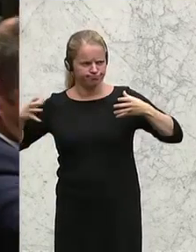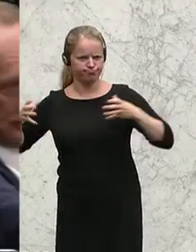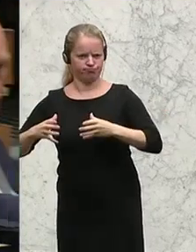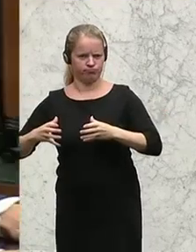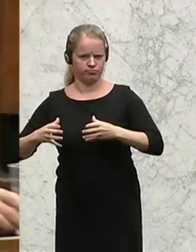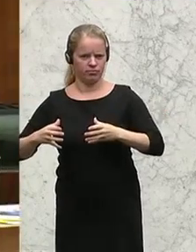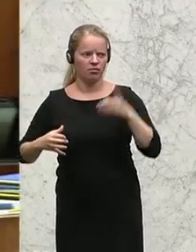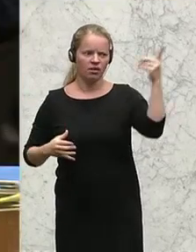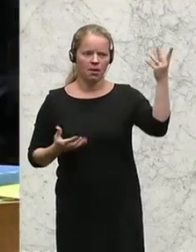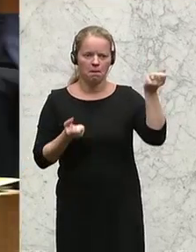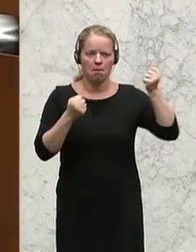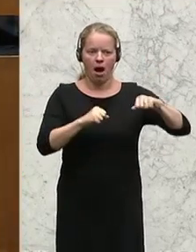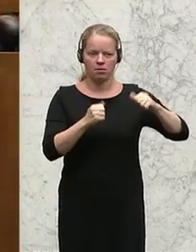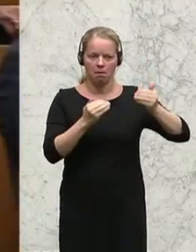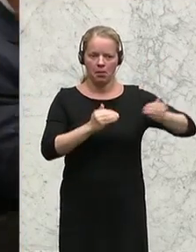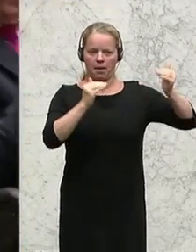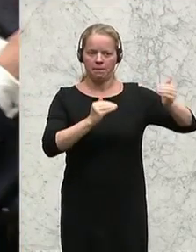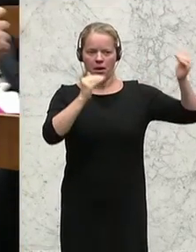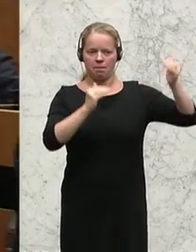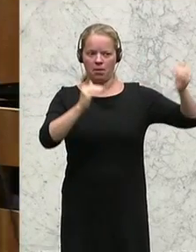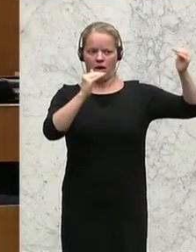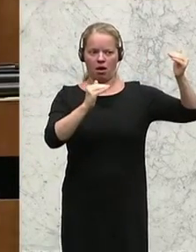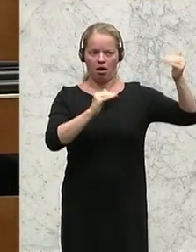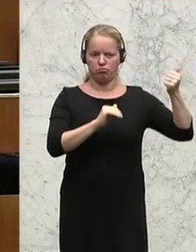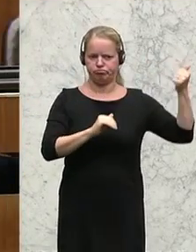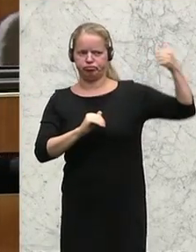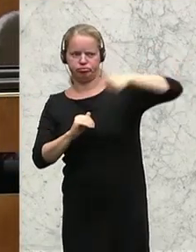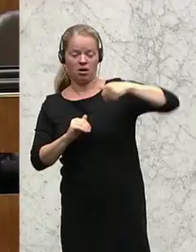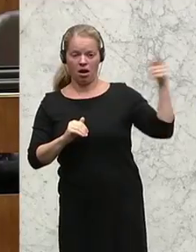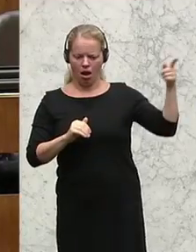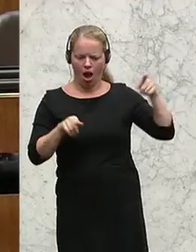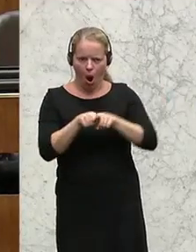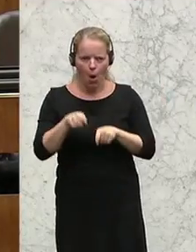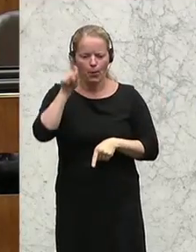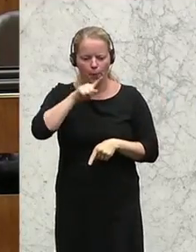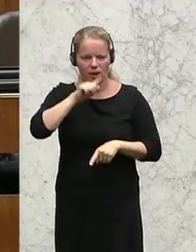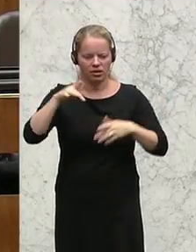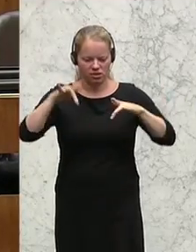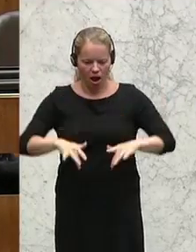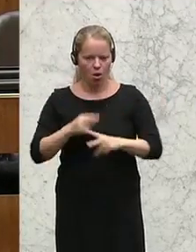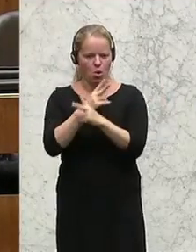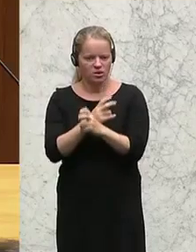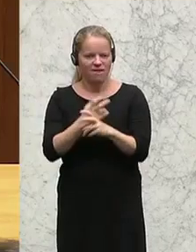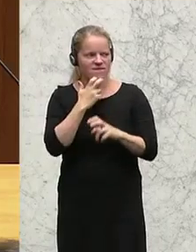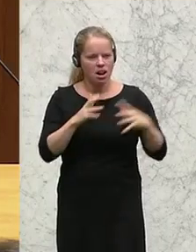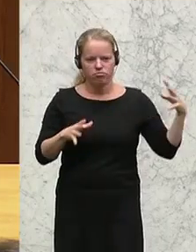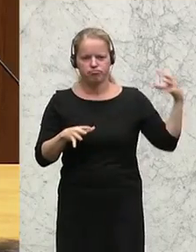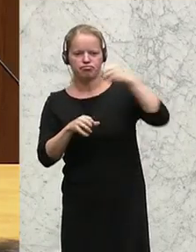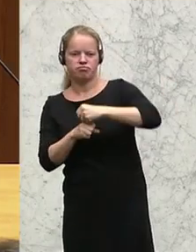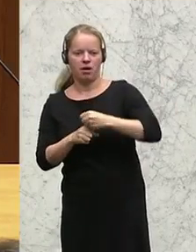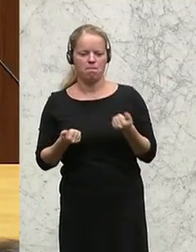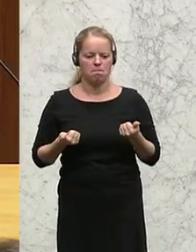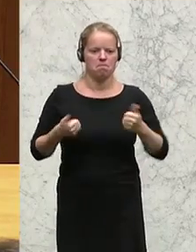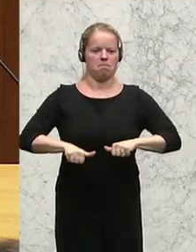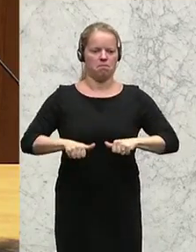ihren Händen konzentrieren, dass die versuchen wollen, auch in Österreich zu einer Monopolsituation zu kommen. Sie schöpfen